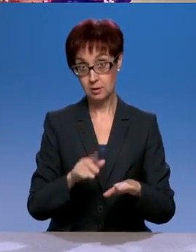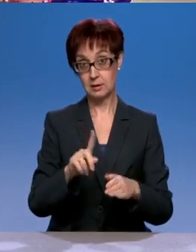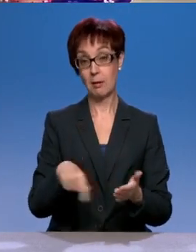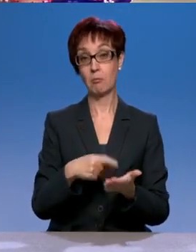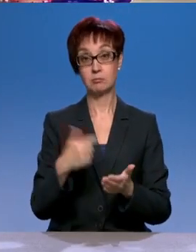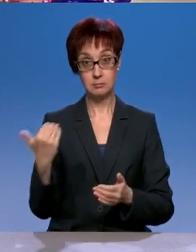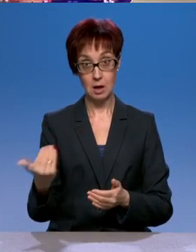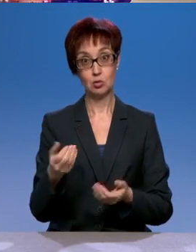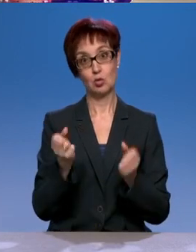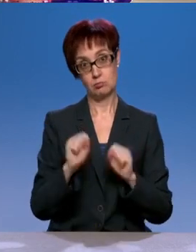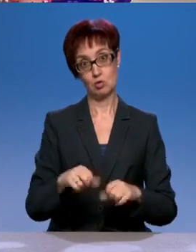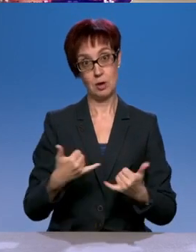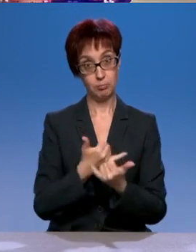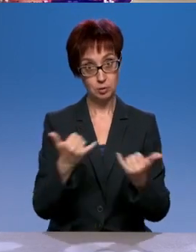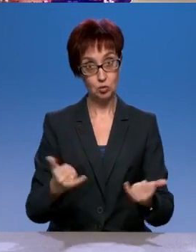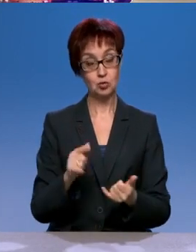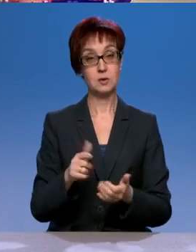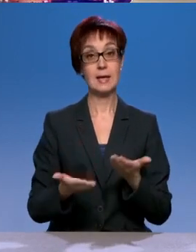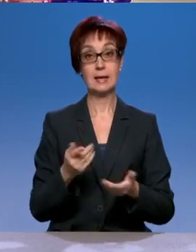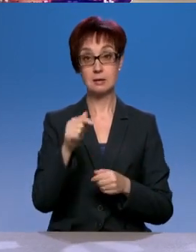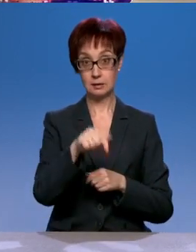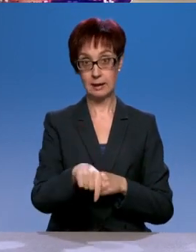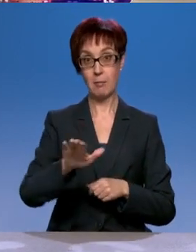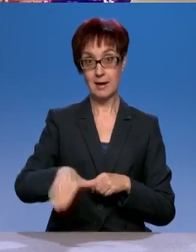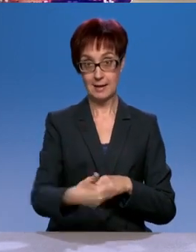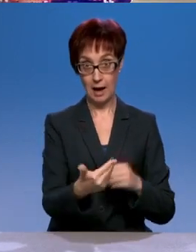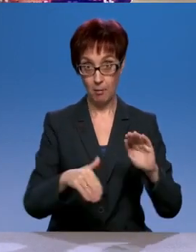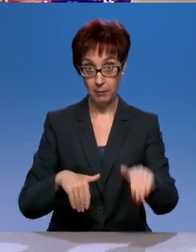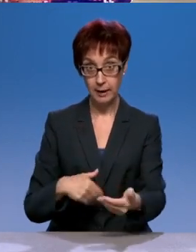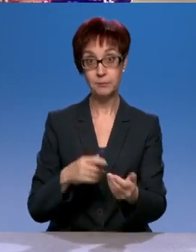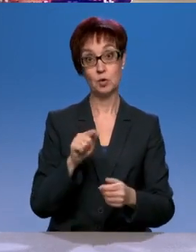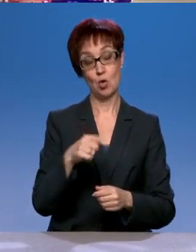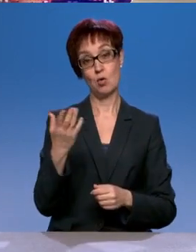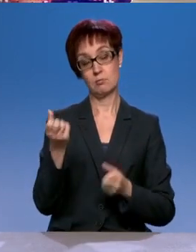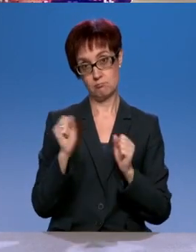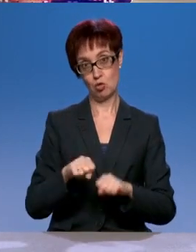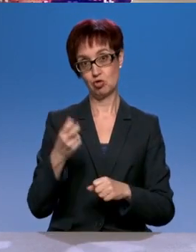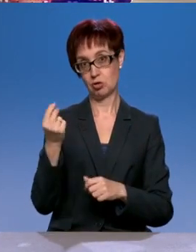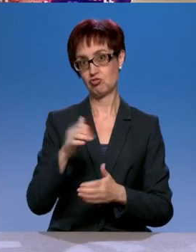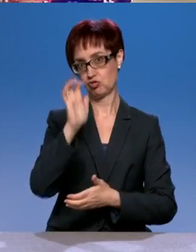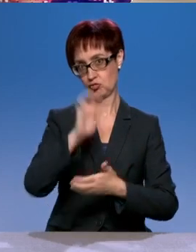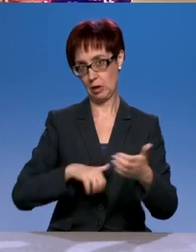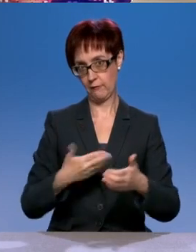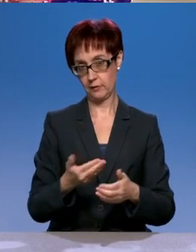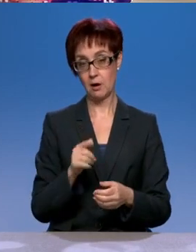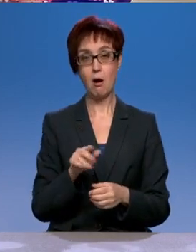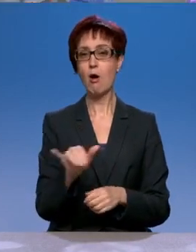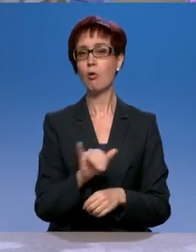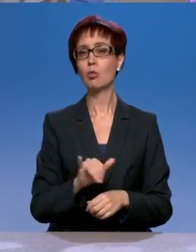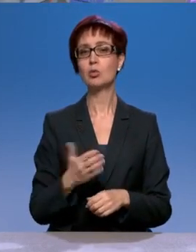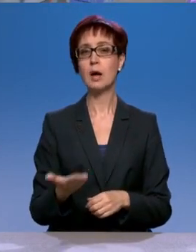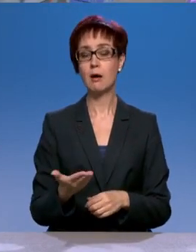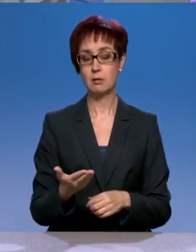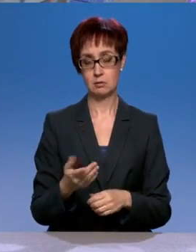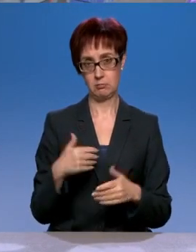обслужили, если на ней яма. Куда пожаловаться? Об этом тоже обязательно поговорим. Но вот Павел важный акцент поставил. Он